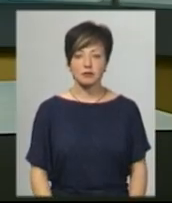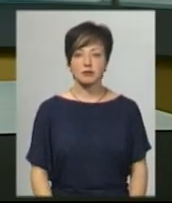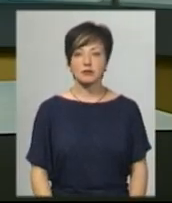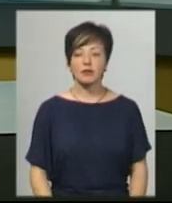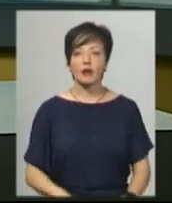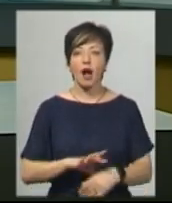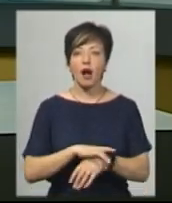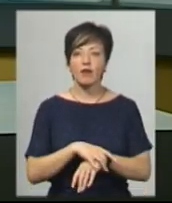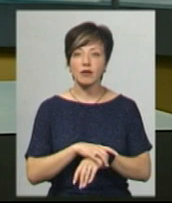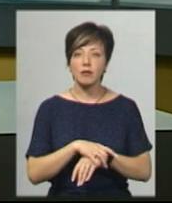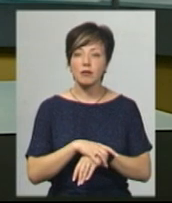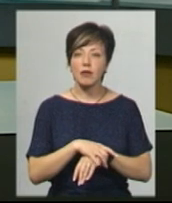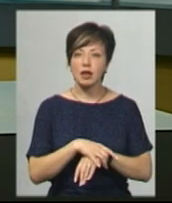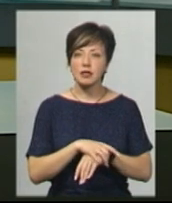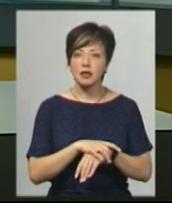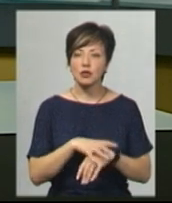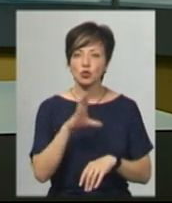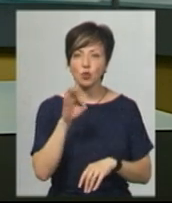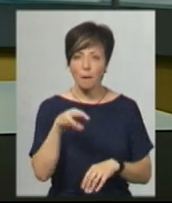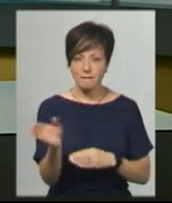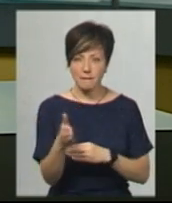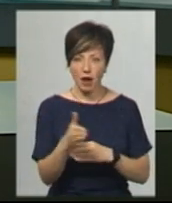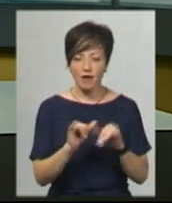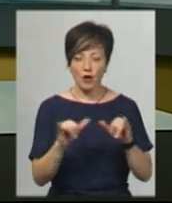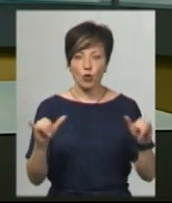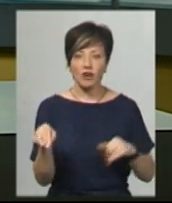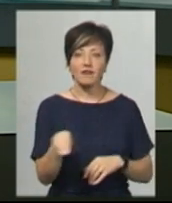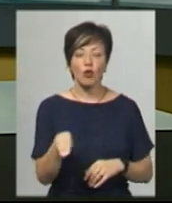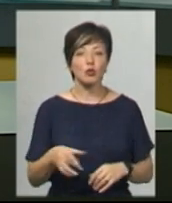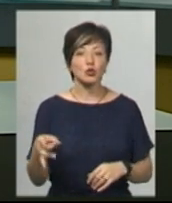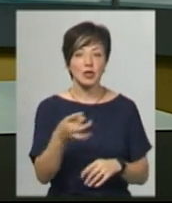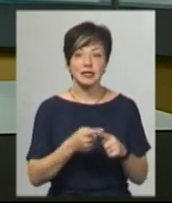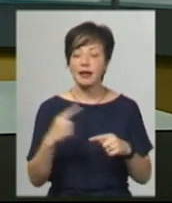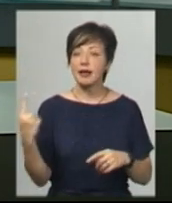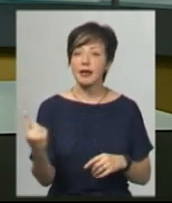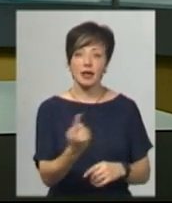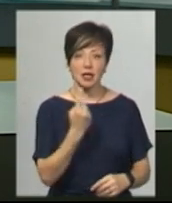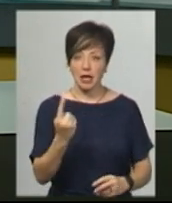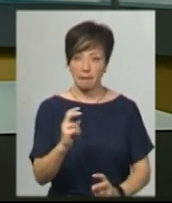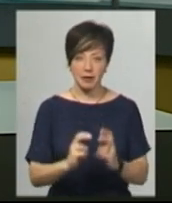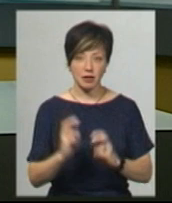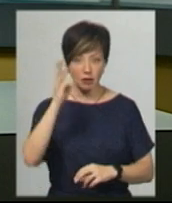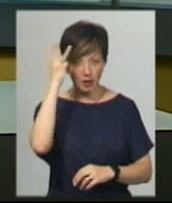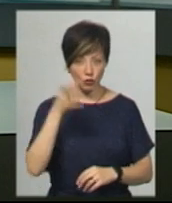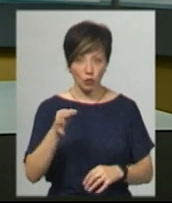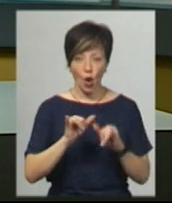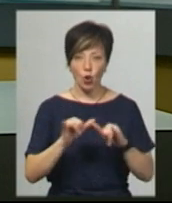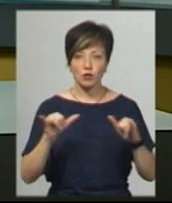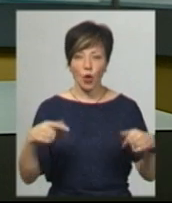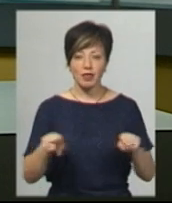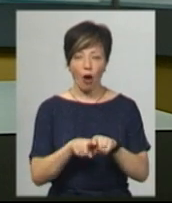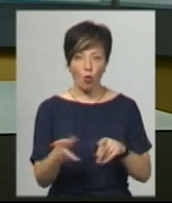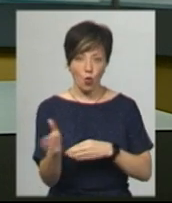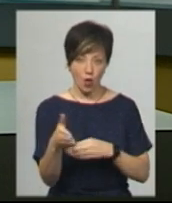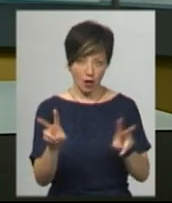Африканських мармурових сумів вирощують на аквафермі в Теофіпольському районі. Це єдине підприємство Хмельницької області, де розводять таку